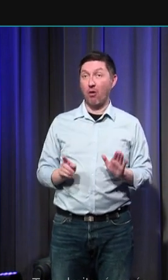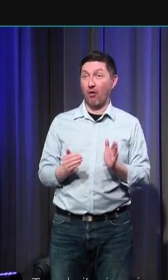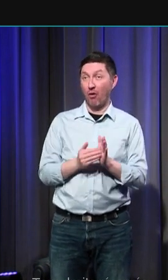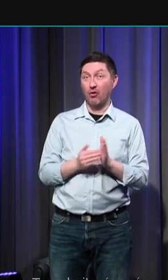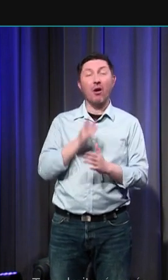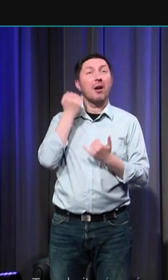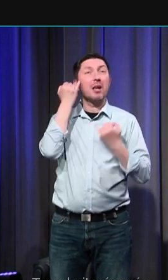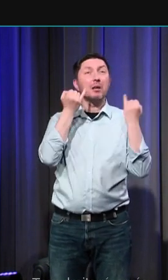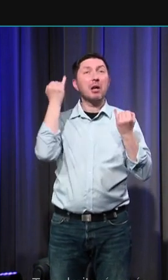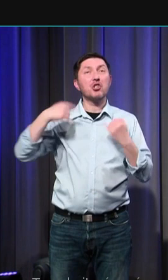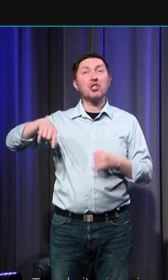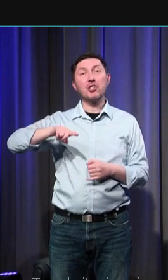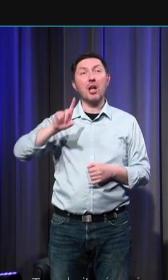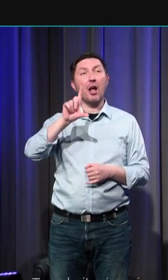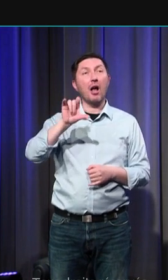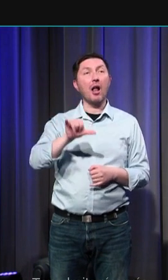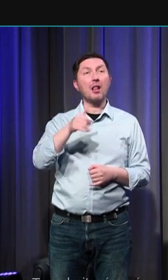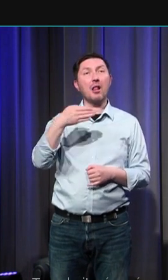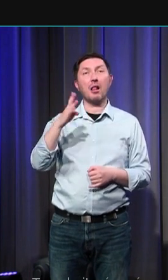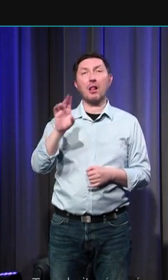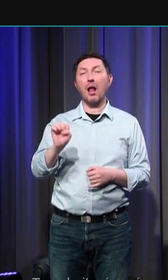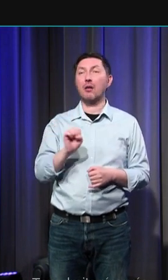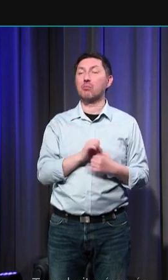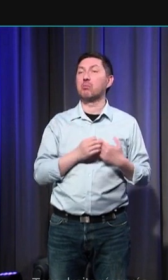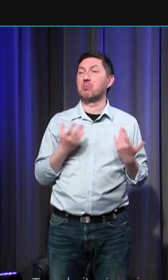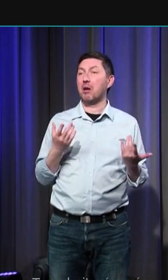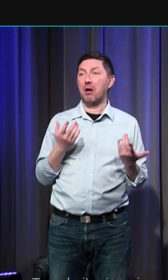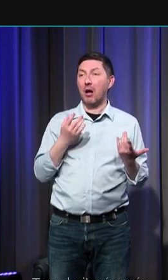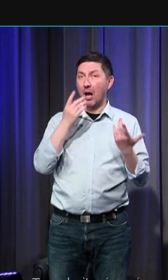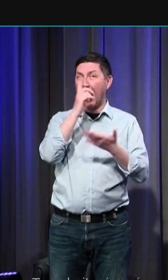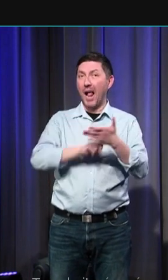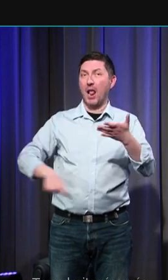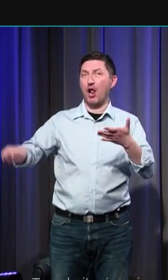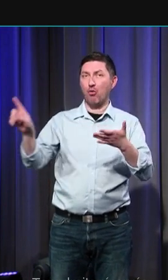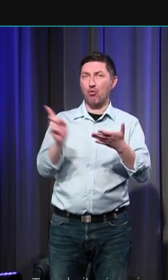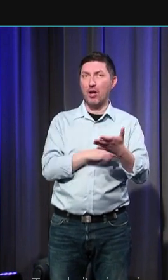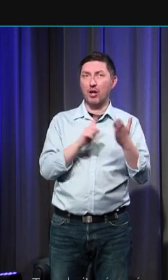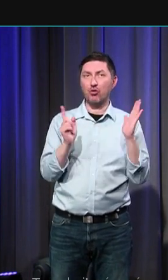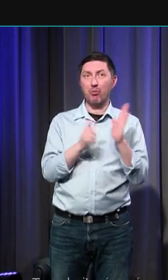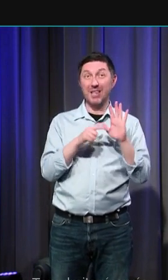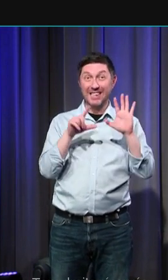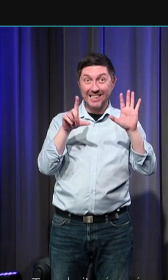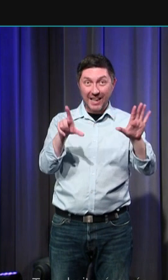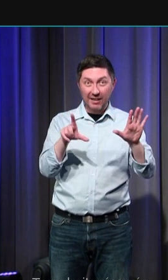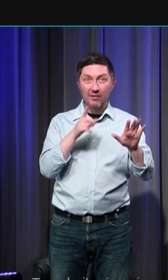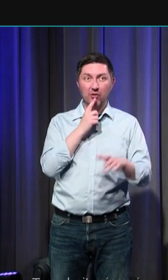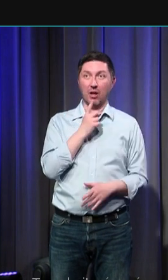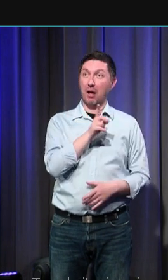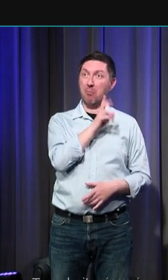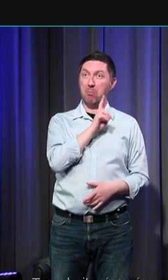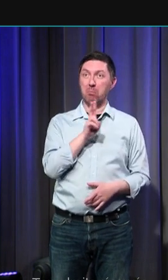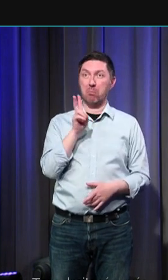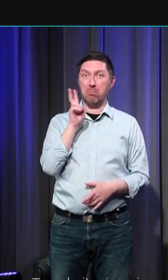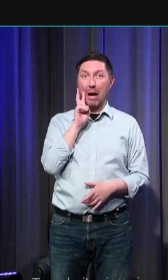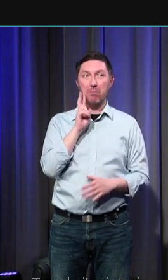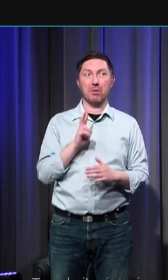imaginez que les limbes ont été définitivement abolies en 2007 il a fallu un décret papal pour